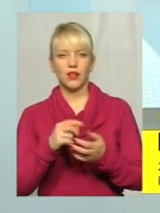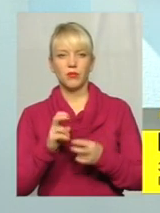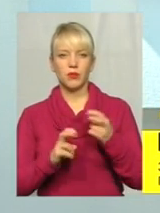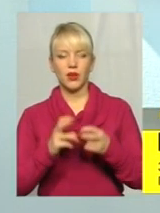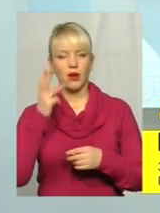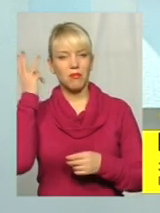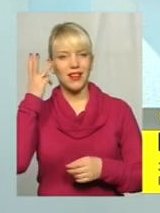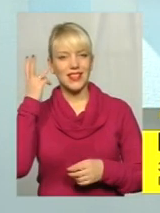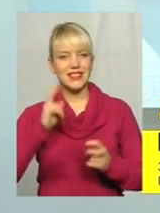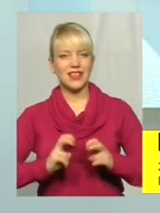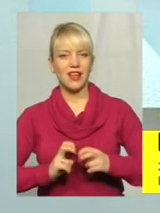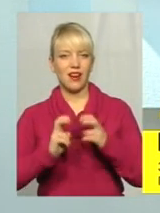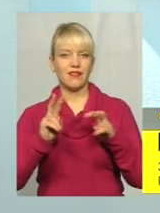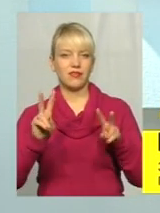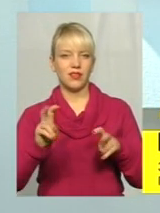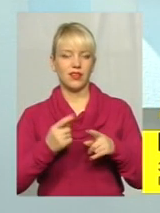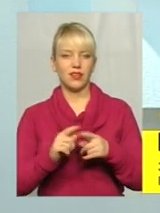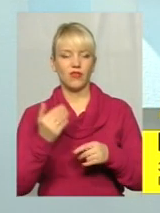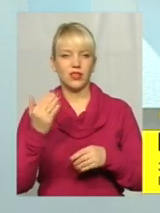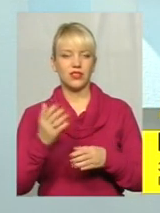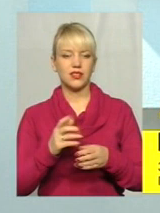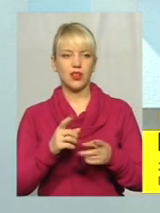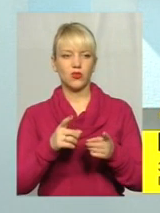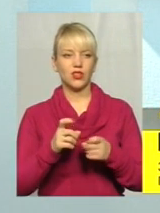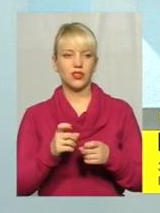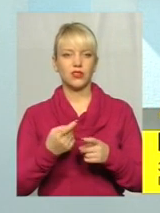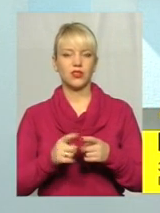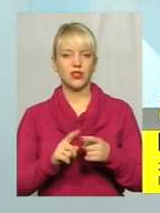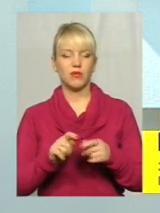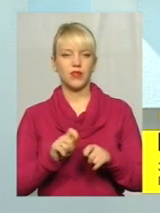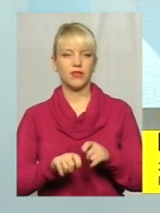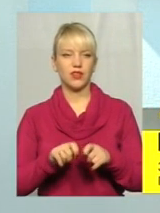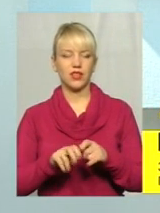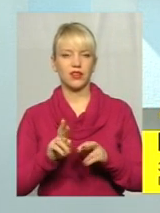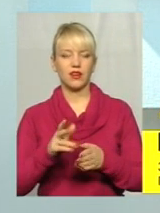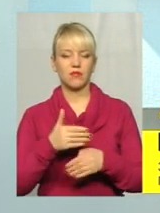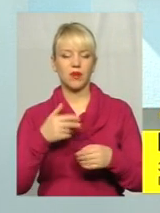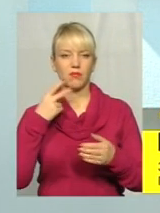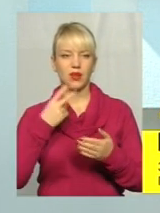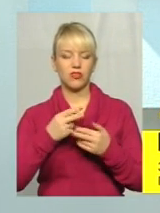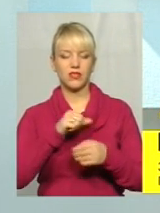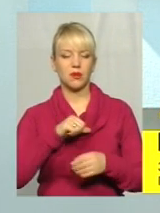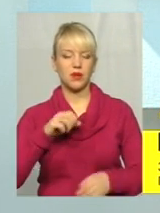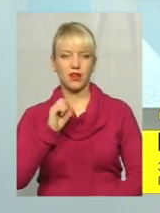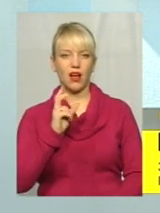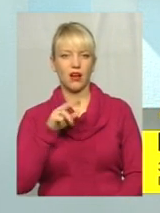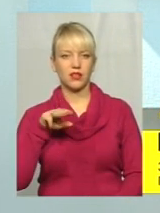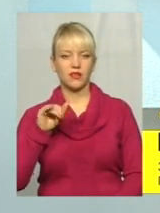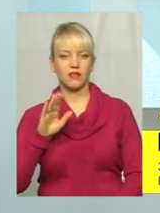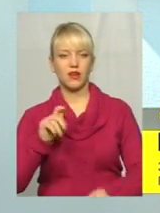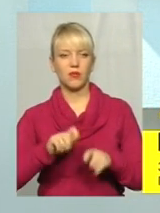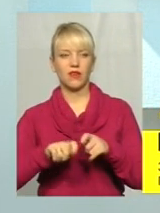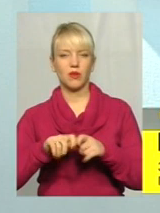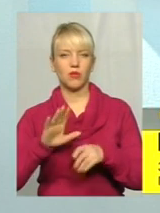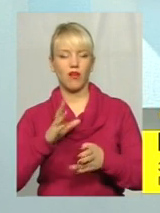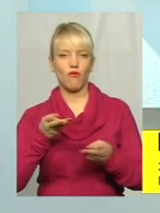ліфт». Вони не залучалися до даної перевірки. Як ми бачимо з самих актів, перевірка була